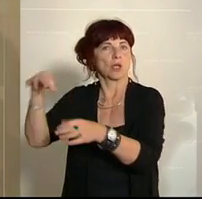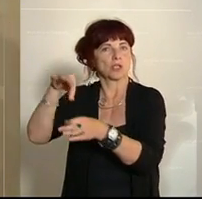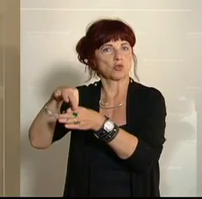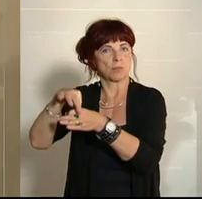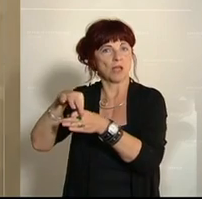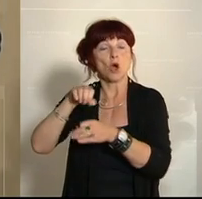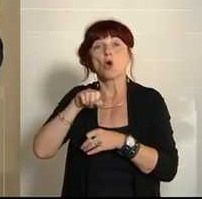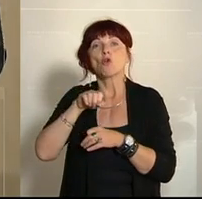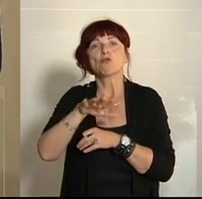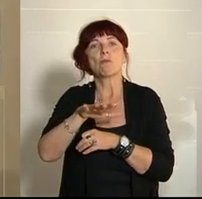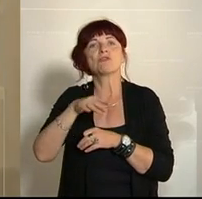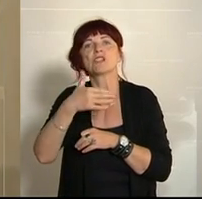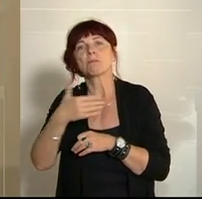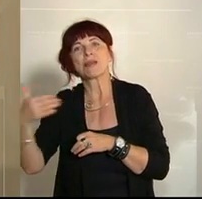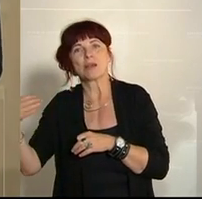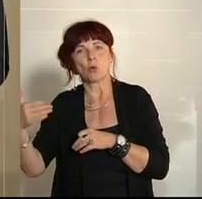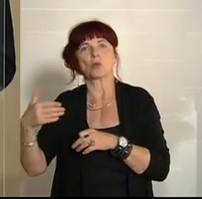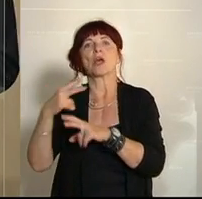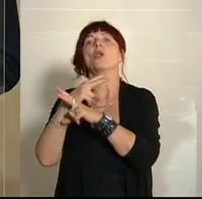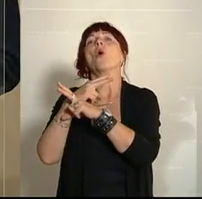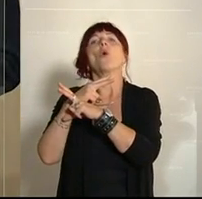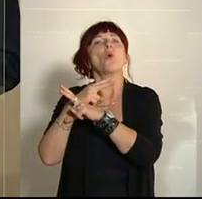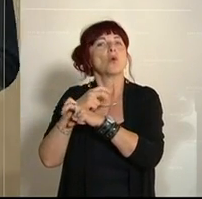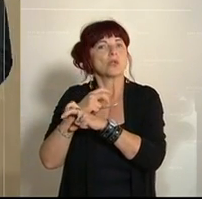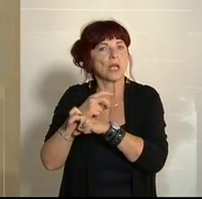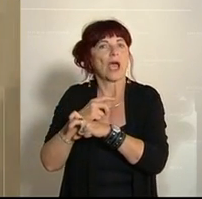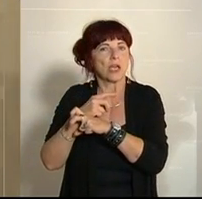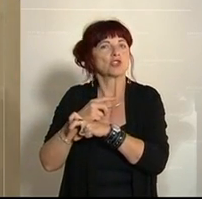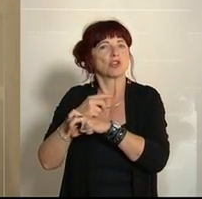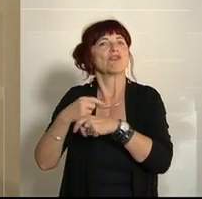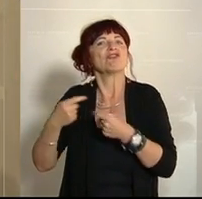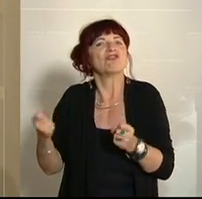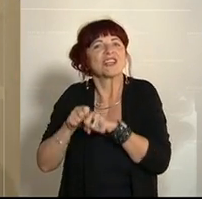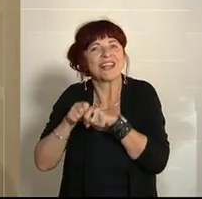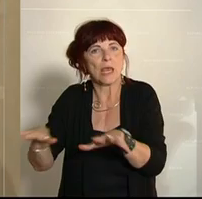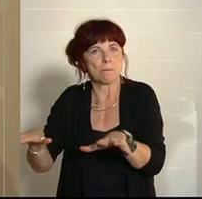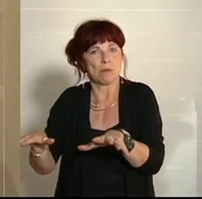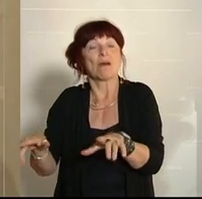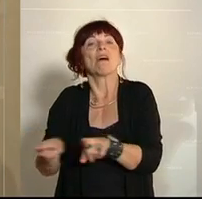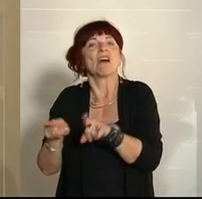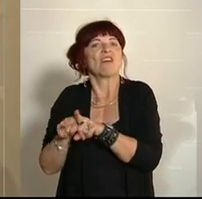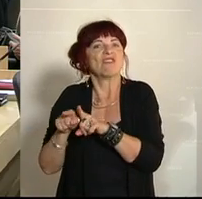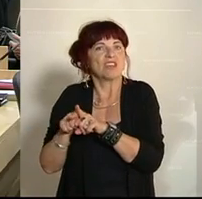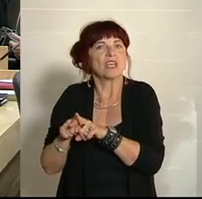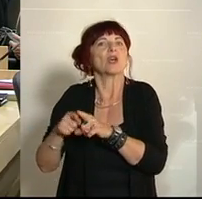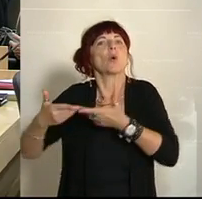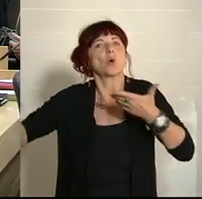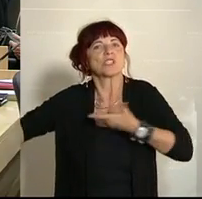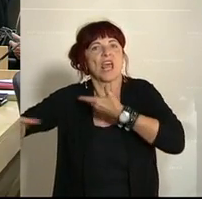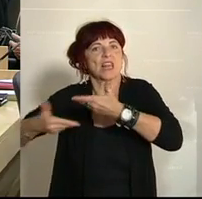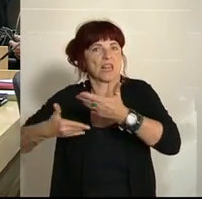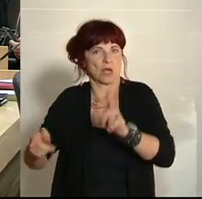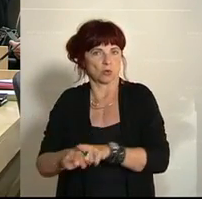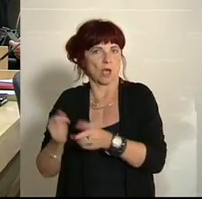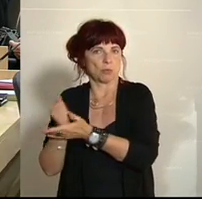gingen zulasten der österreichischen Vertriebsstrukturen bei pharmazeutischen Großhändlern und Apotheken. Und als zusätzlicher Nebeneffekt von dieser Maßnahme sind